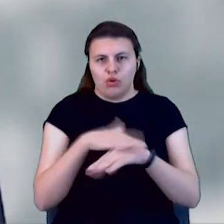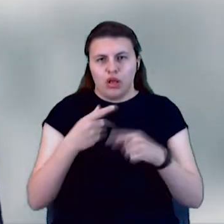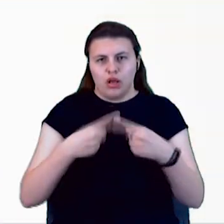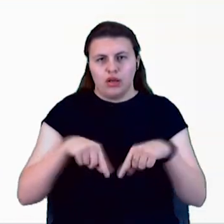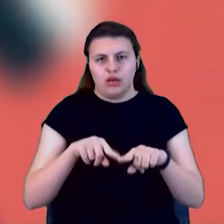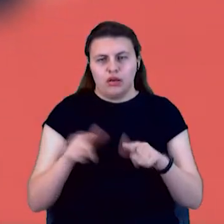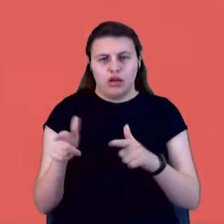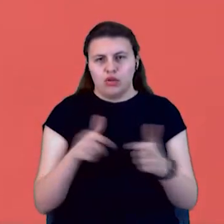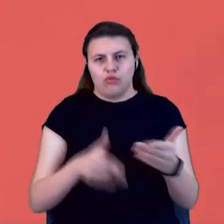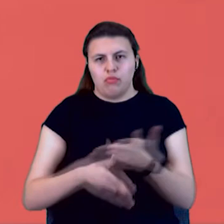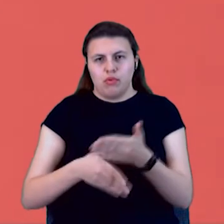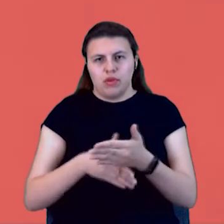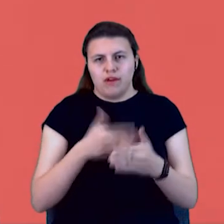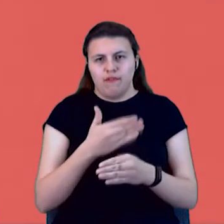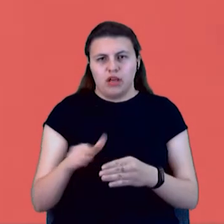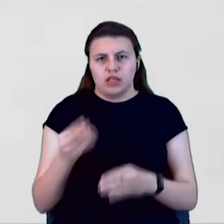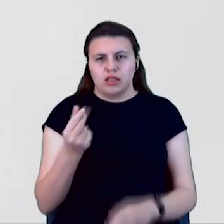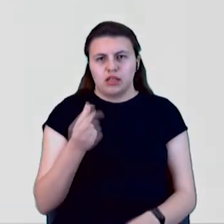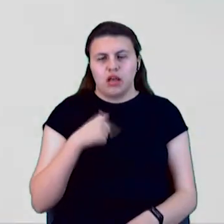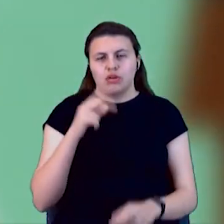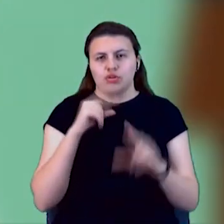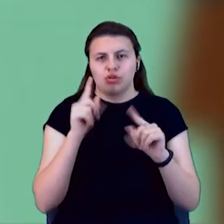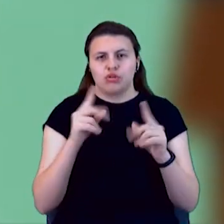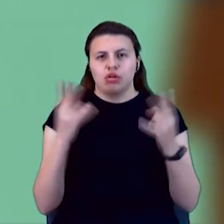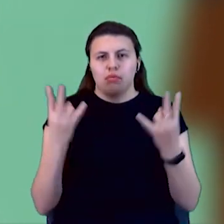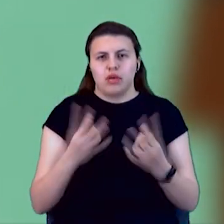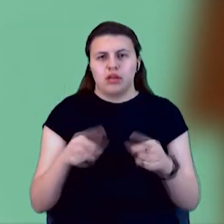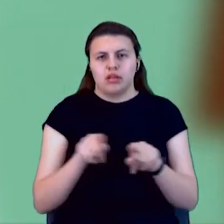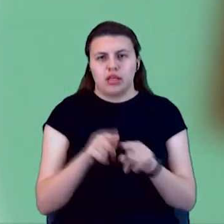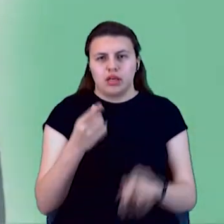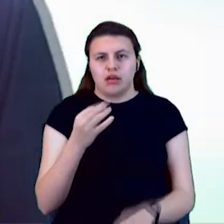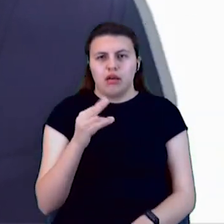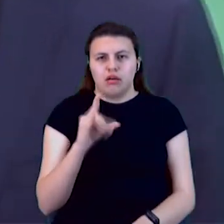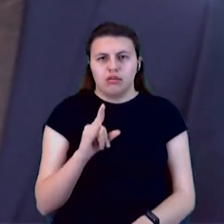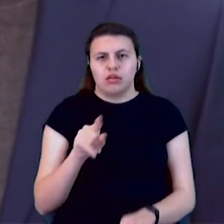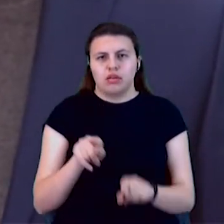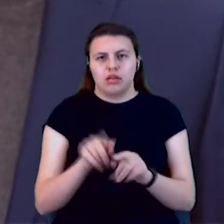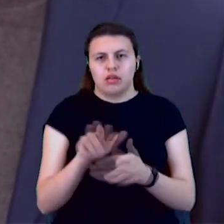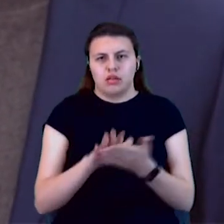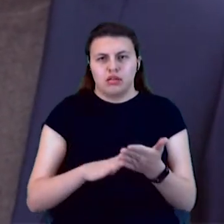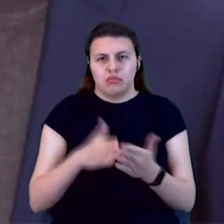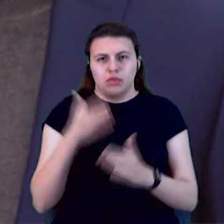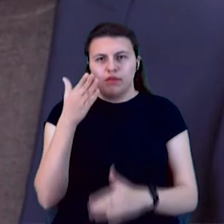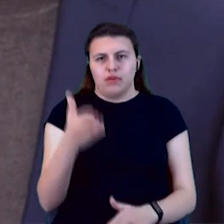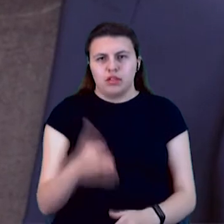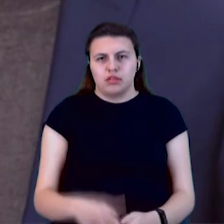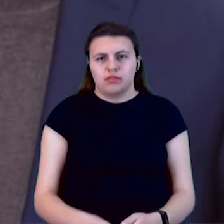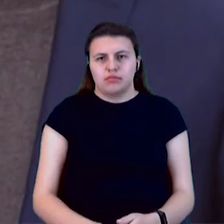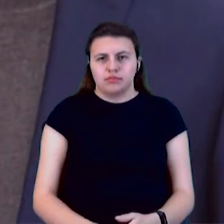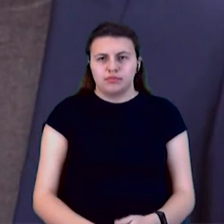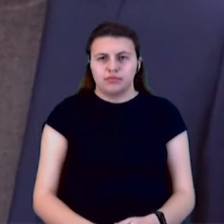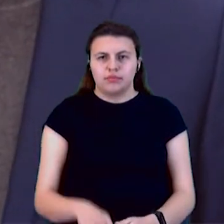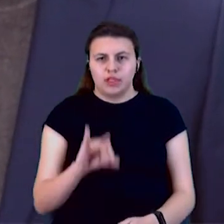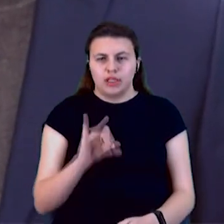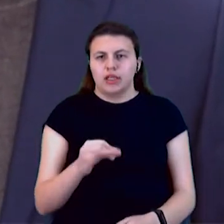средства. Просто я считаю, що необхідно искати такі гранты, писати такі заяви, подаватися. І за счет таких